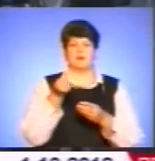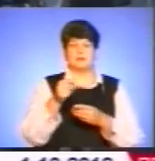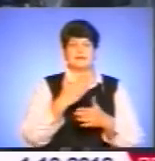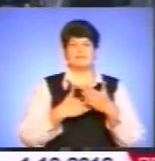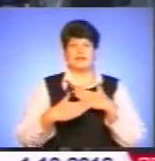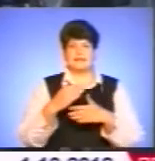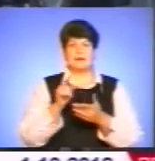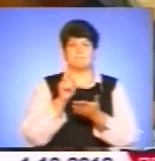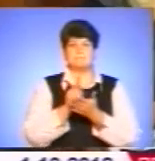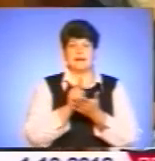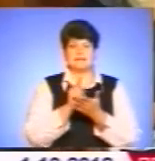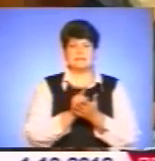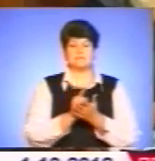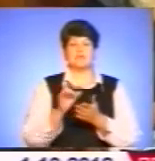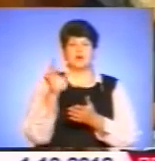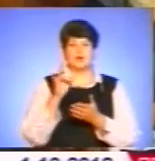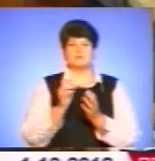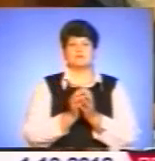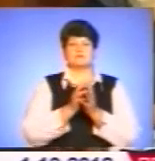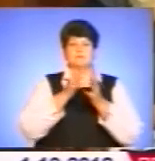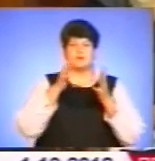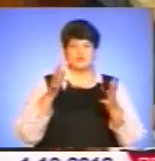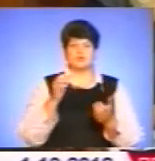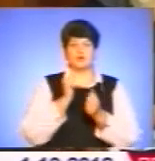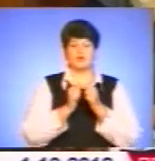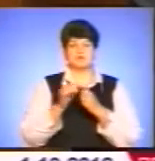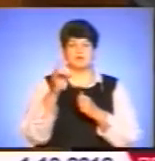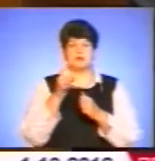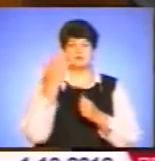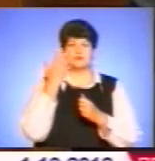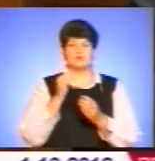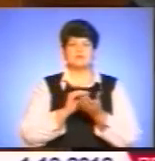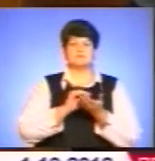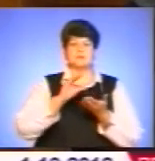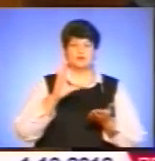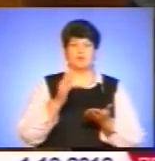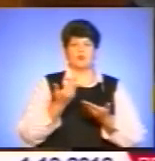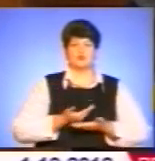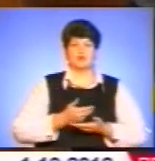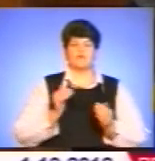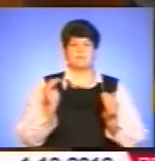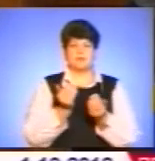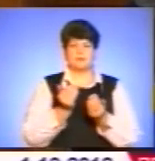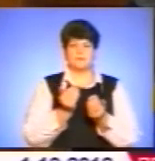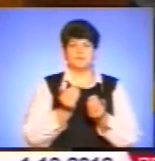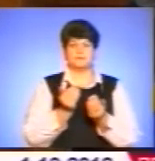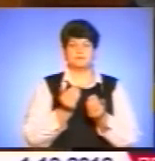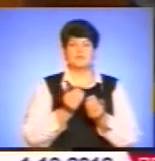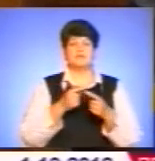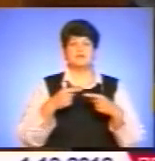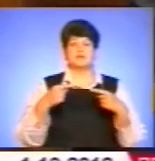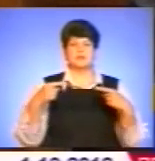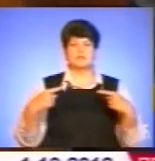Розмір цих виплат зростає щоразу після збільшення прожиткового мінімуму. Прожитковий мінімум, оскільки він росте, він різний для людей